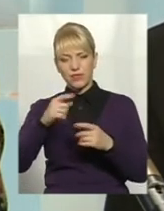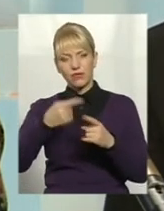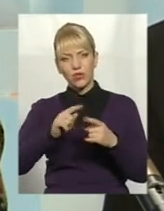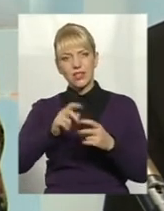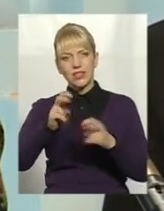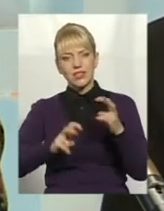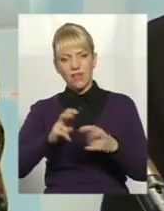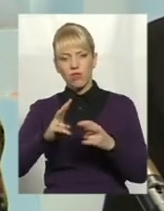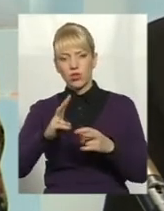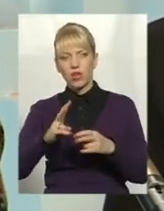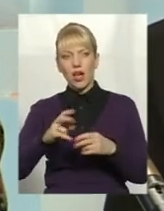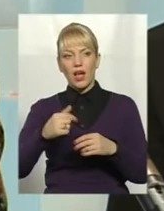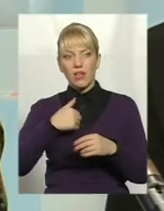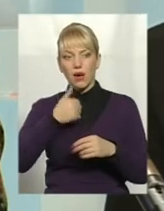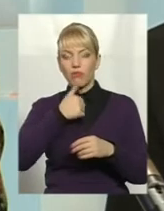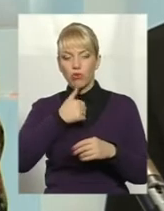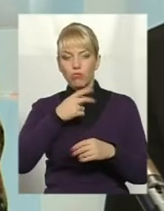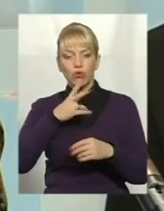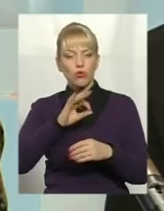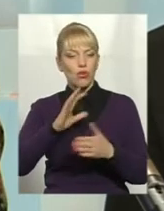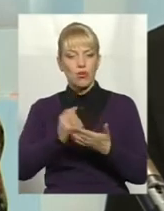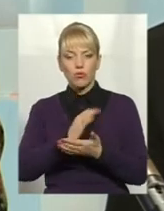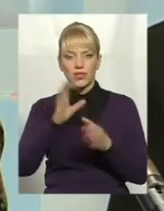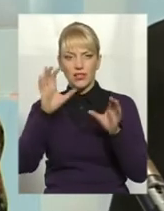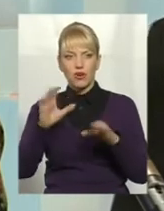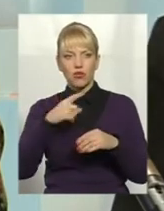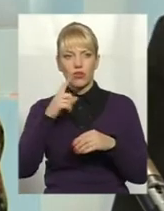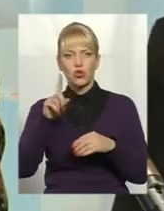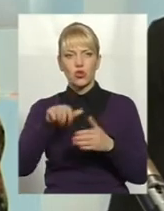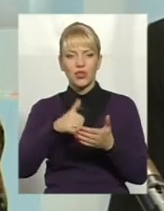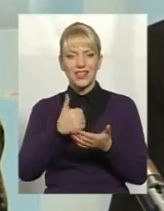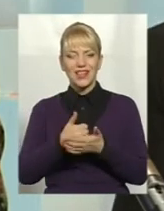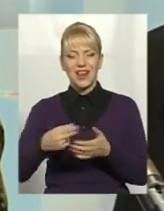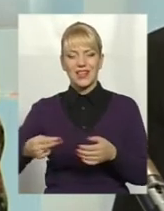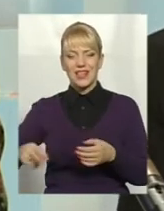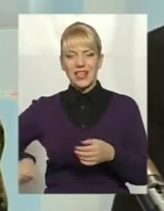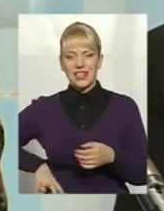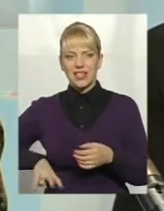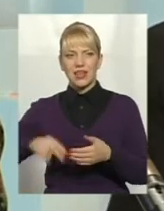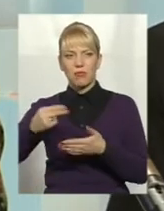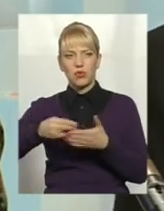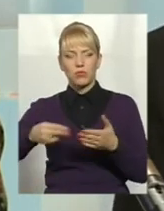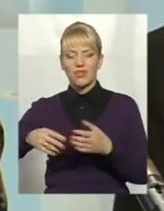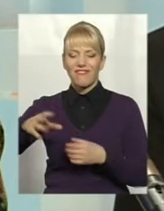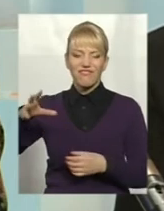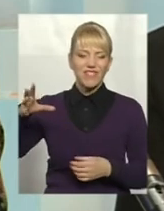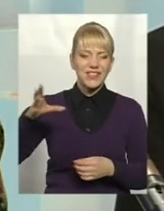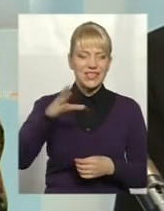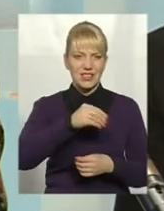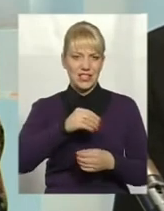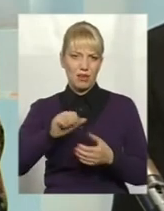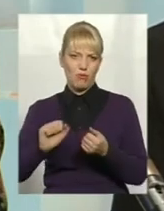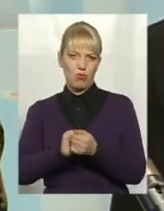Але я пробую, але не виходить, тому що законі кажуть, що генеральний директор должен підписувати все бюроки, абсолютно всі.